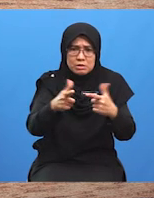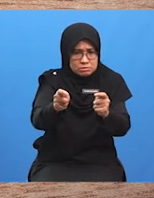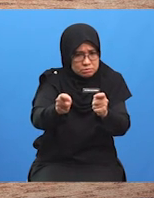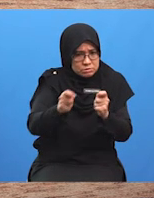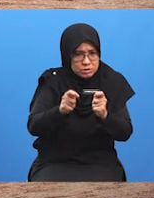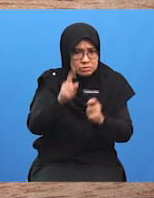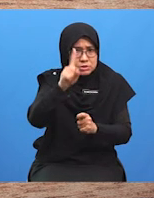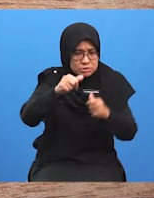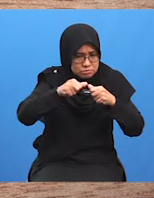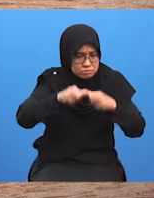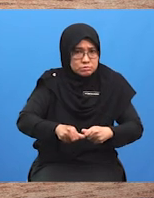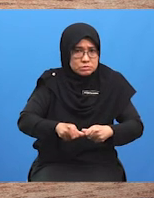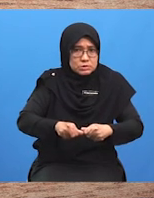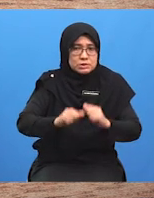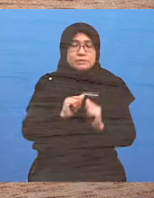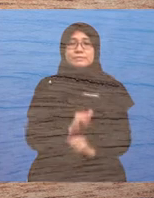sesuatu ketetapan